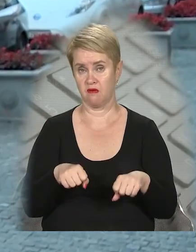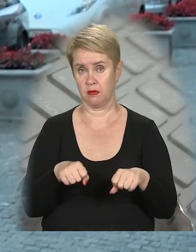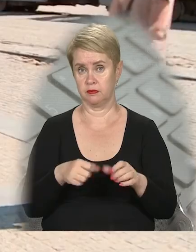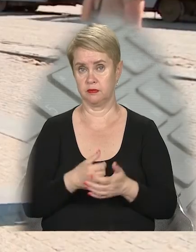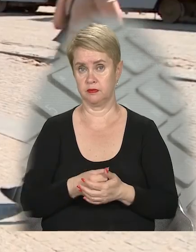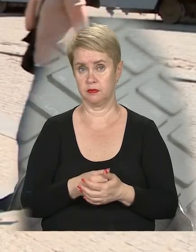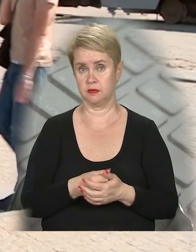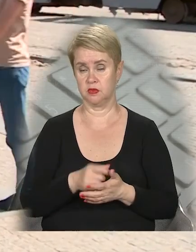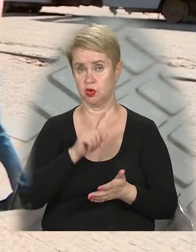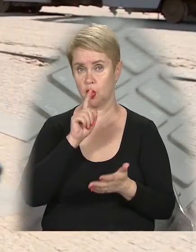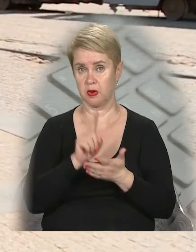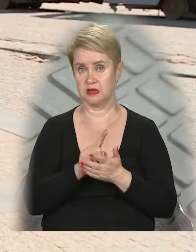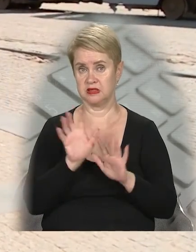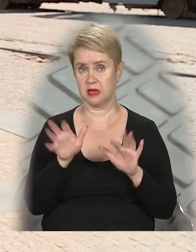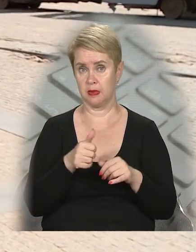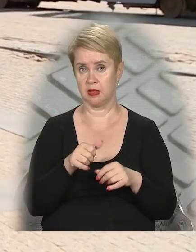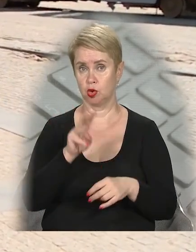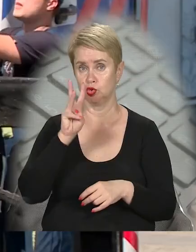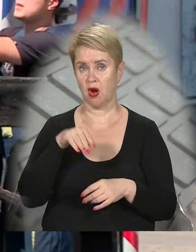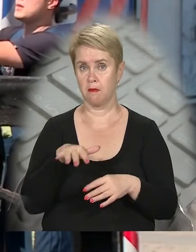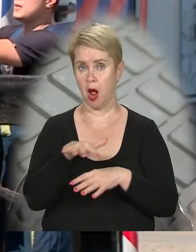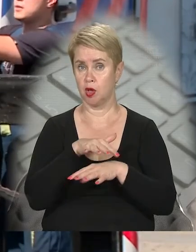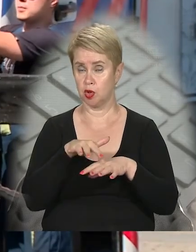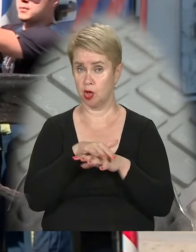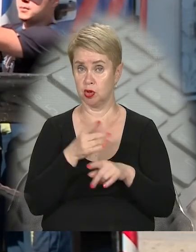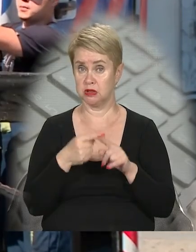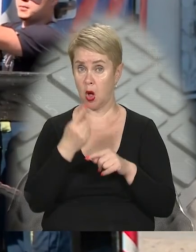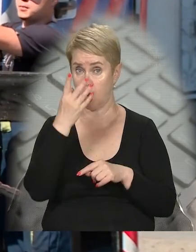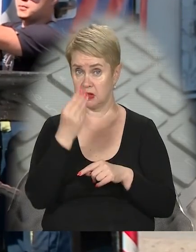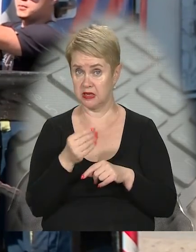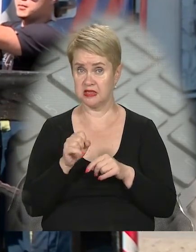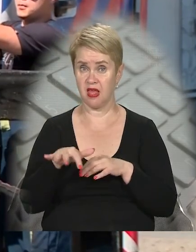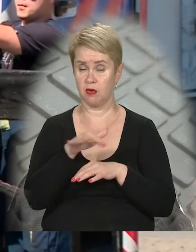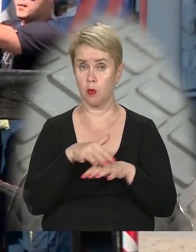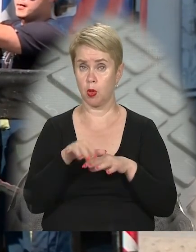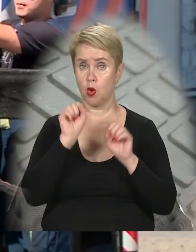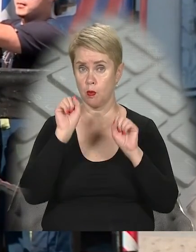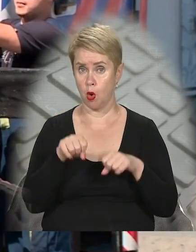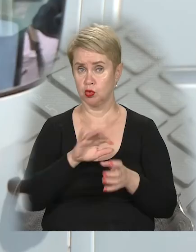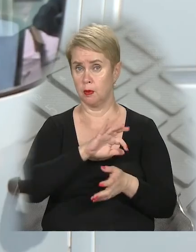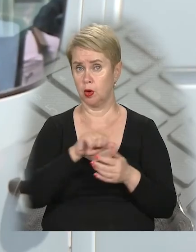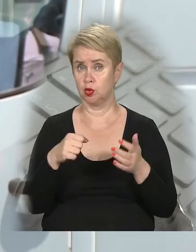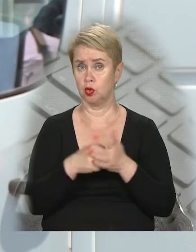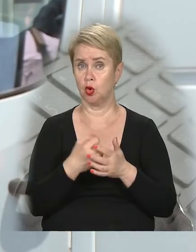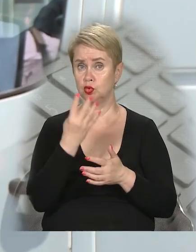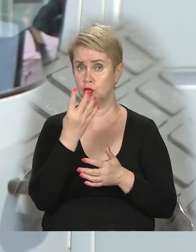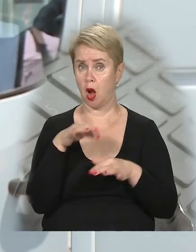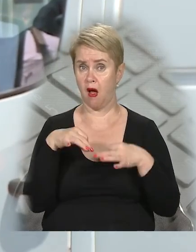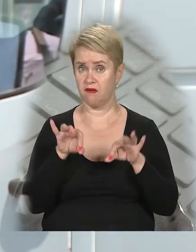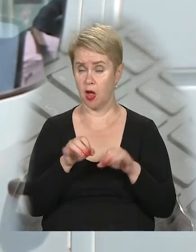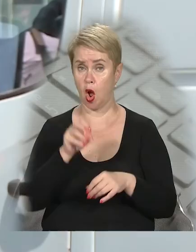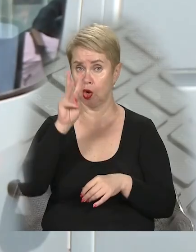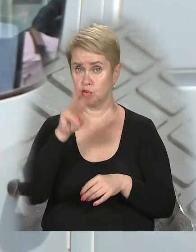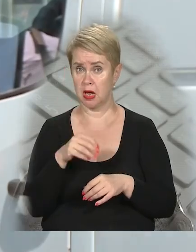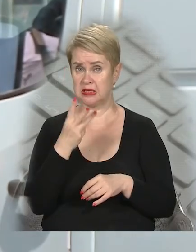зобов'язані забрати її на штраф майданчик. Втім, за один день з Європейської площі можуть прибрати до чотирьох автівок. А